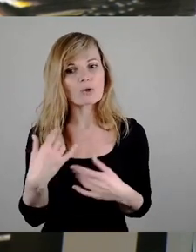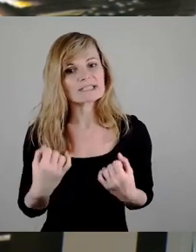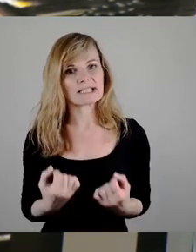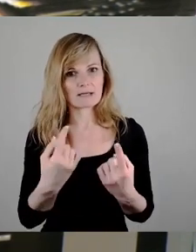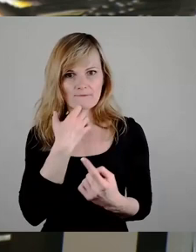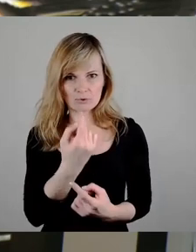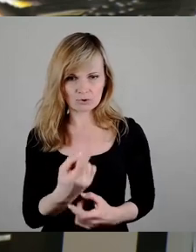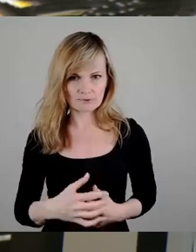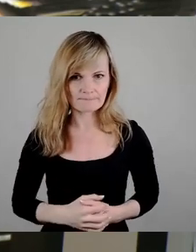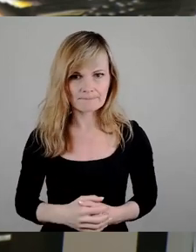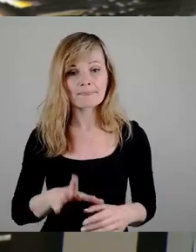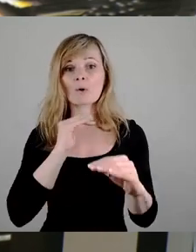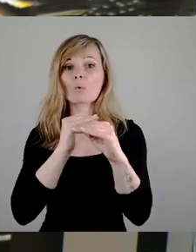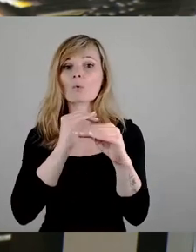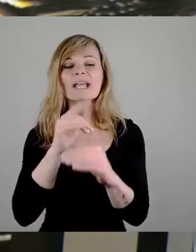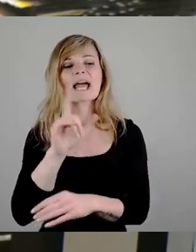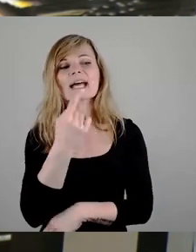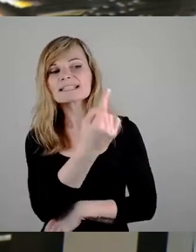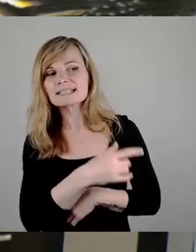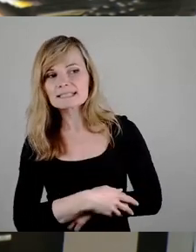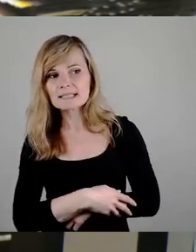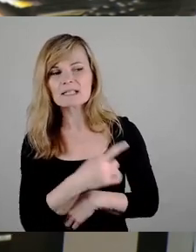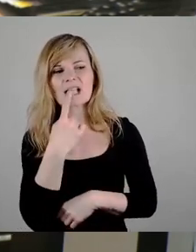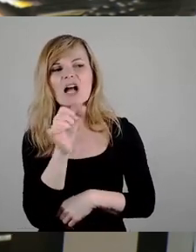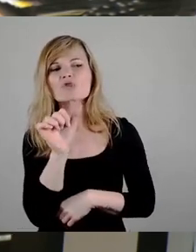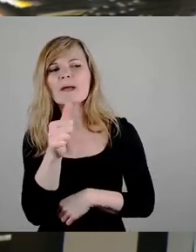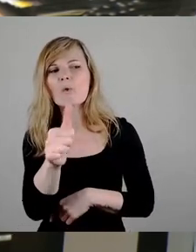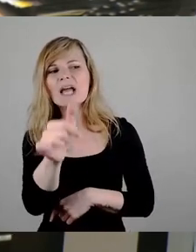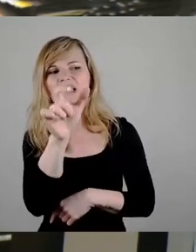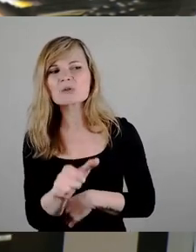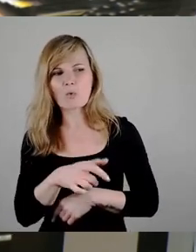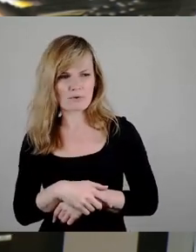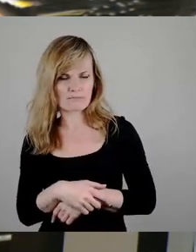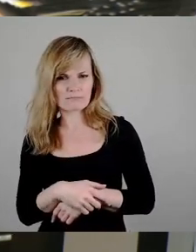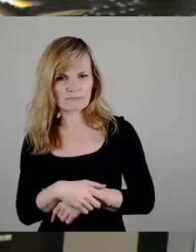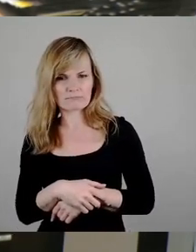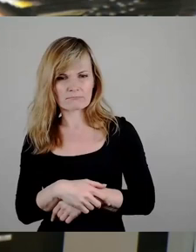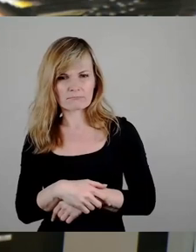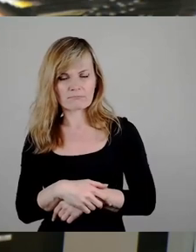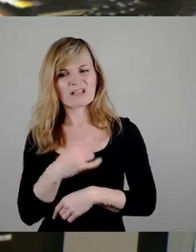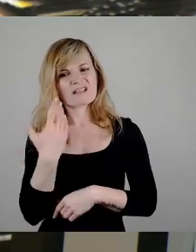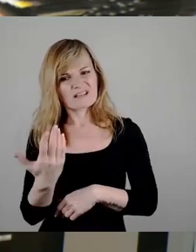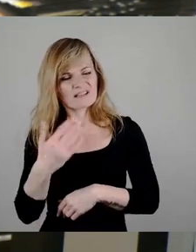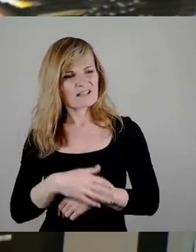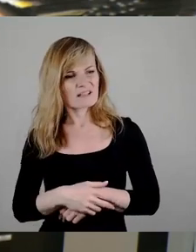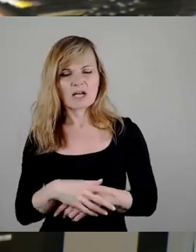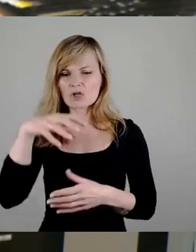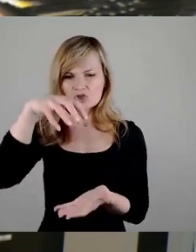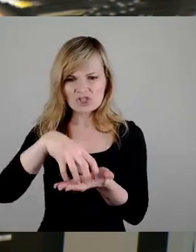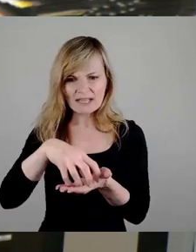Und Kollege Lazzinski, Sie sprechen von Spekulanten. Sie werten ab, dass eine Stadt Stadt entwickelt.